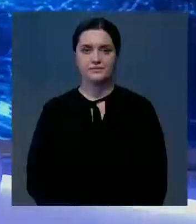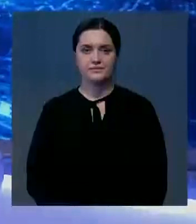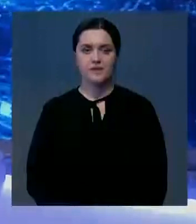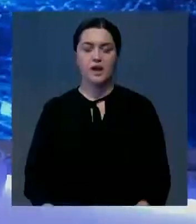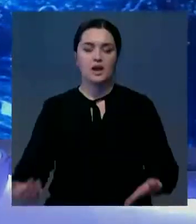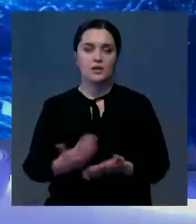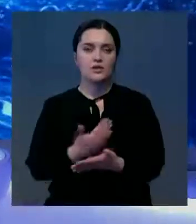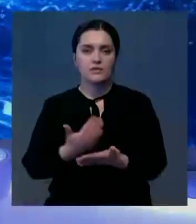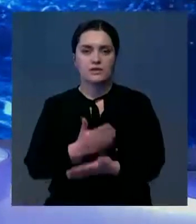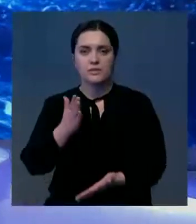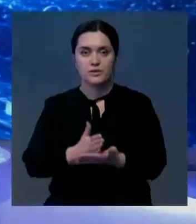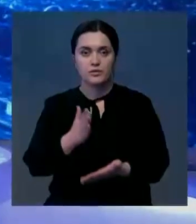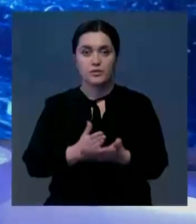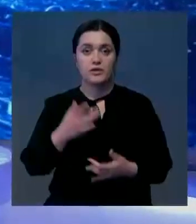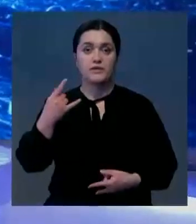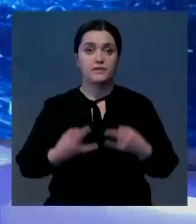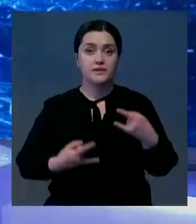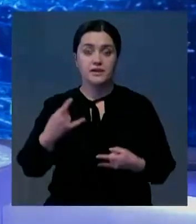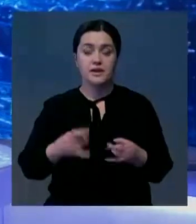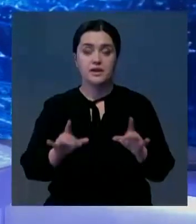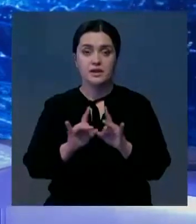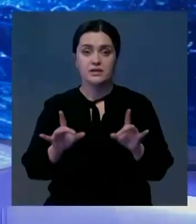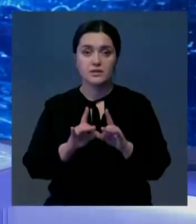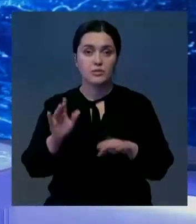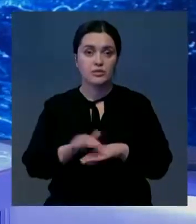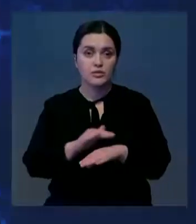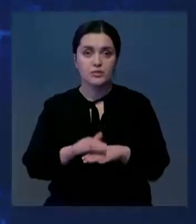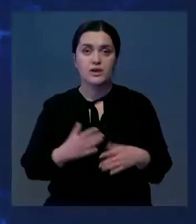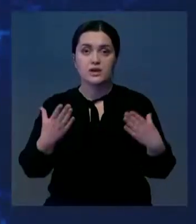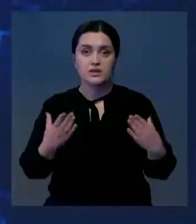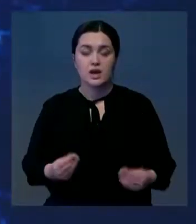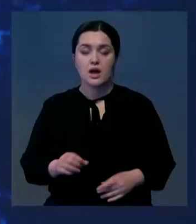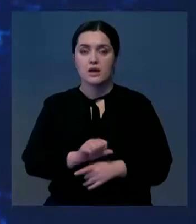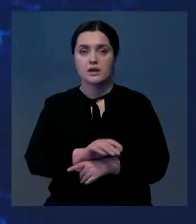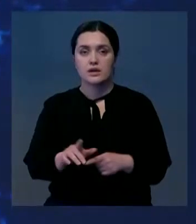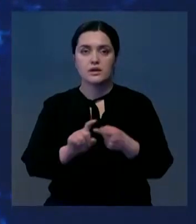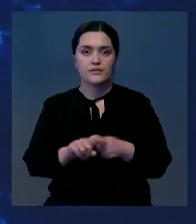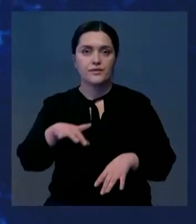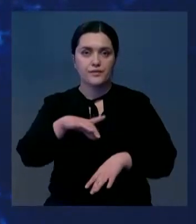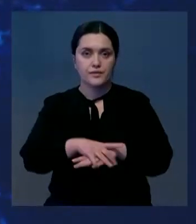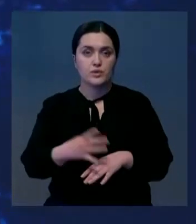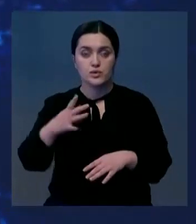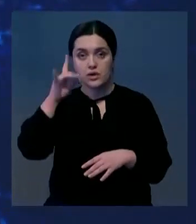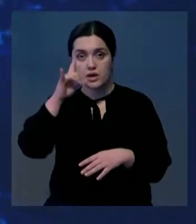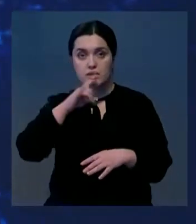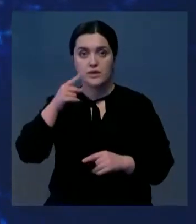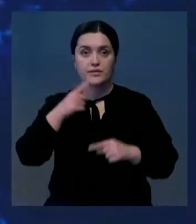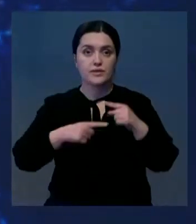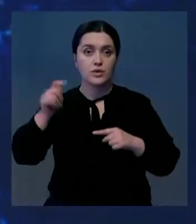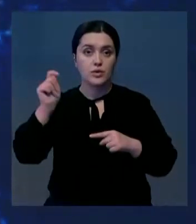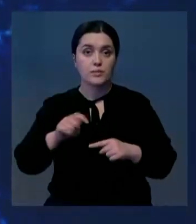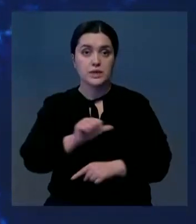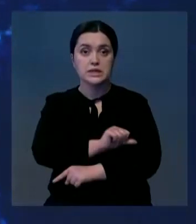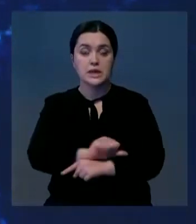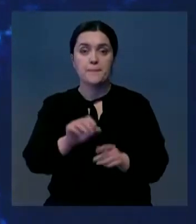Новости в эфире. В студии работает Виктория Антонишна, Алмаз Ашим. Добрый день. Коронавирус выявили у четырех казахстанцев, вернувшихся накануне